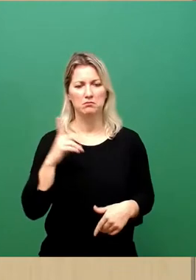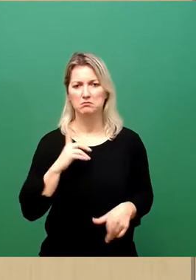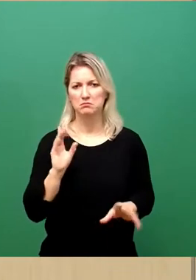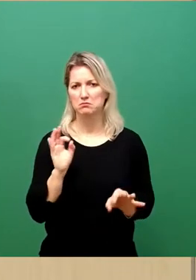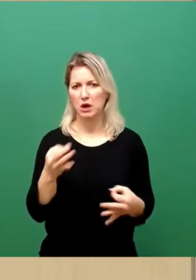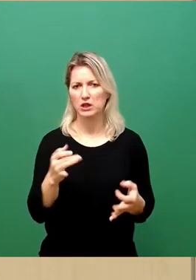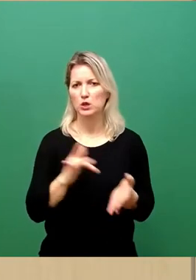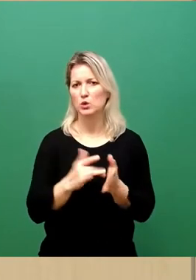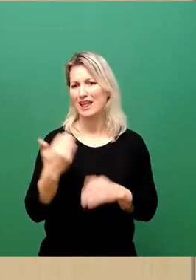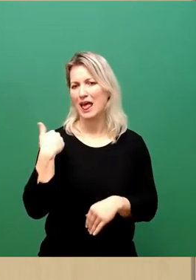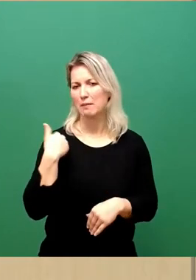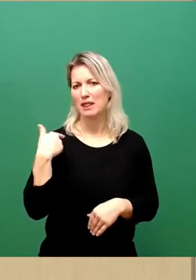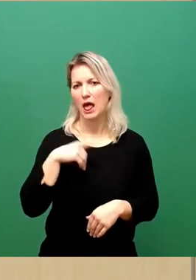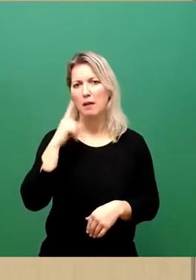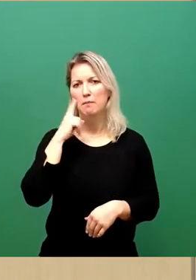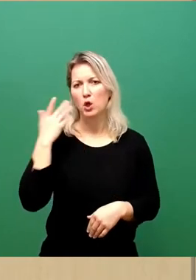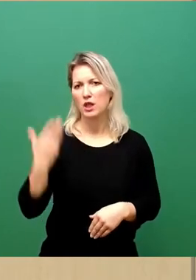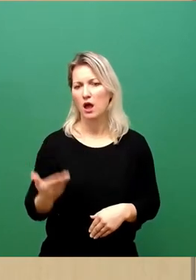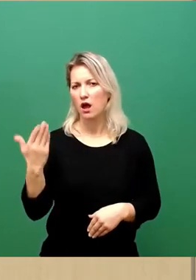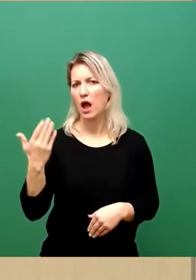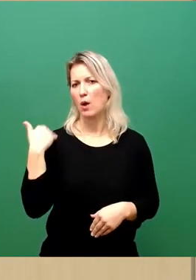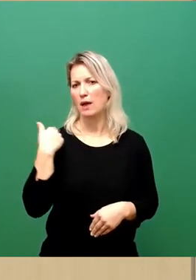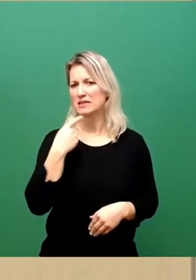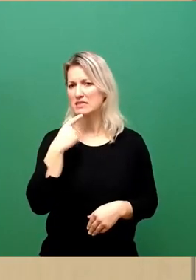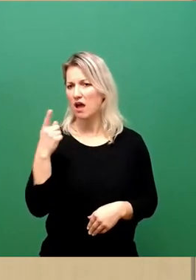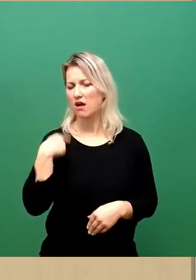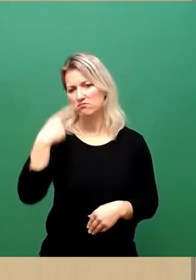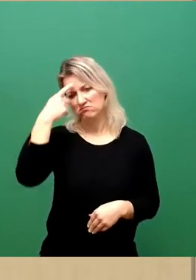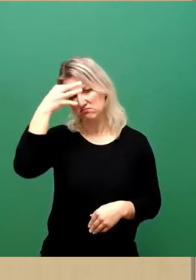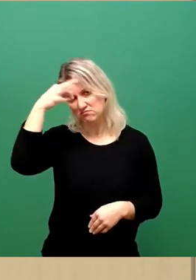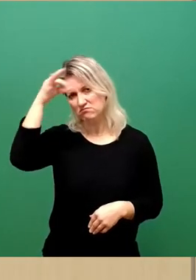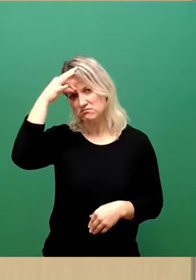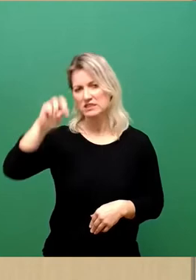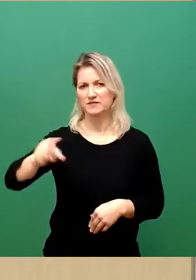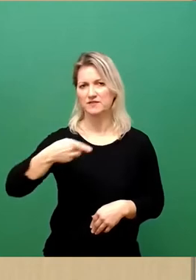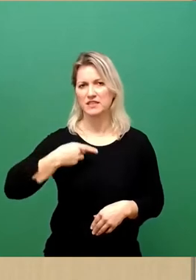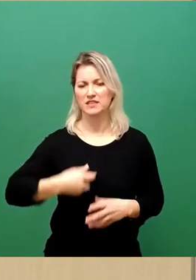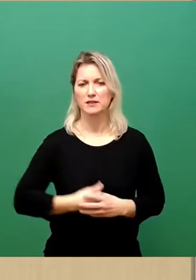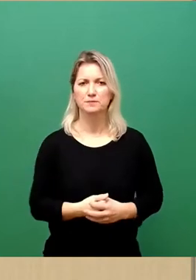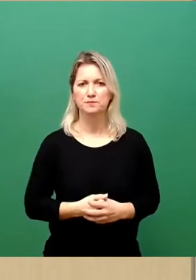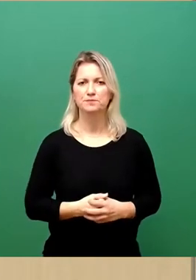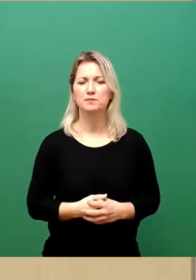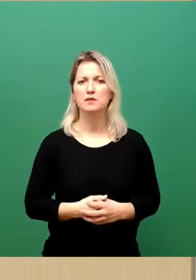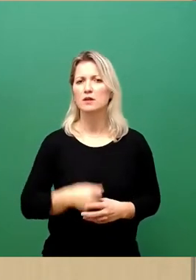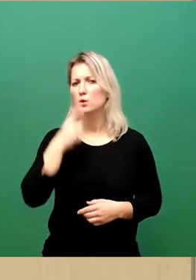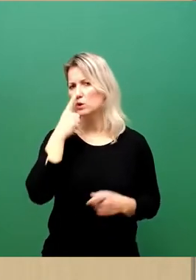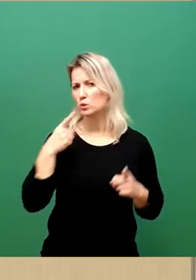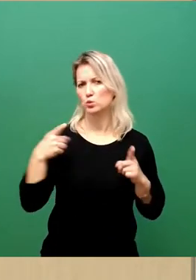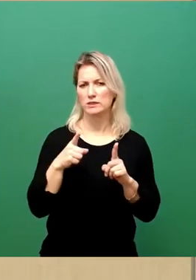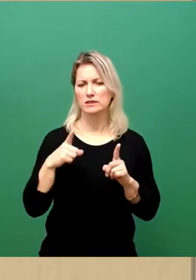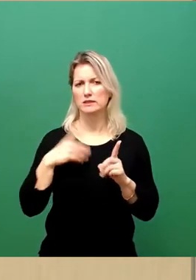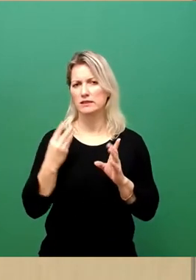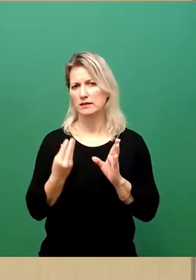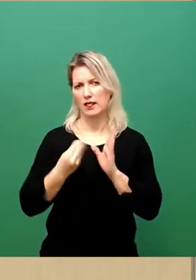genau das gesagt hat, was auch unsere Überzeugung ist. Ich will nur eine kurze Ergänzung machen.